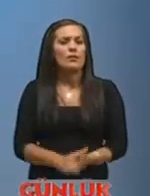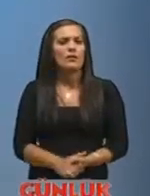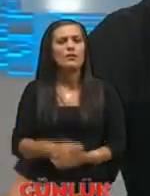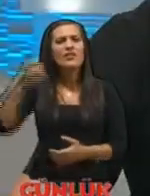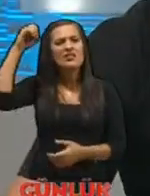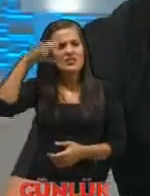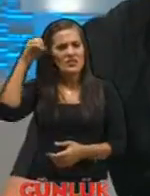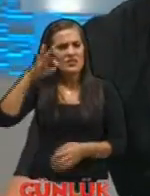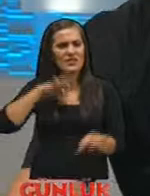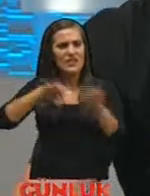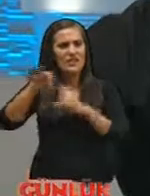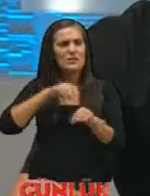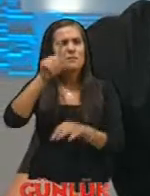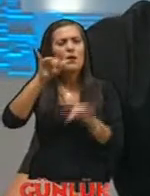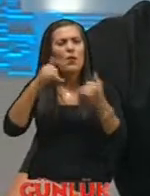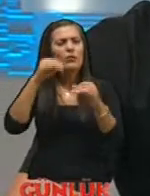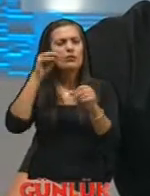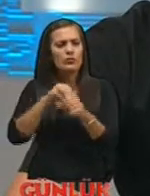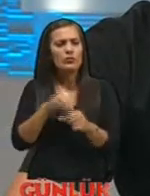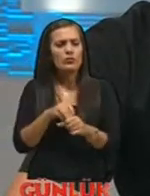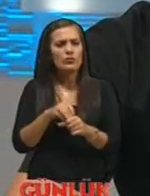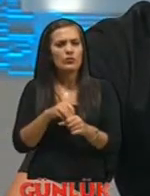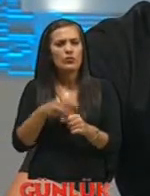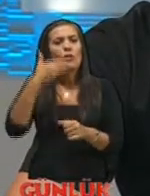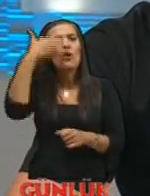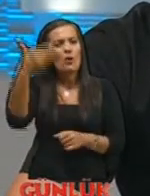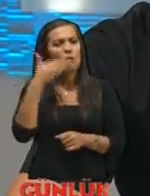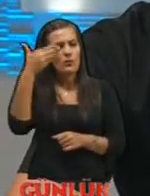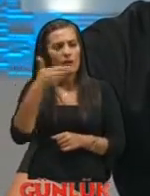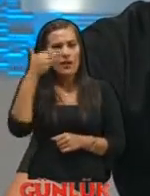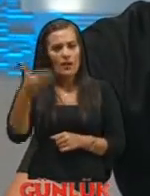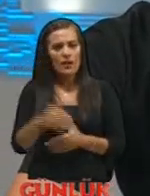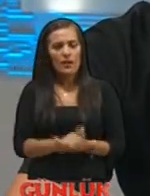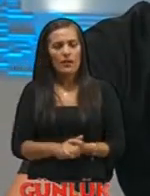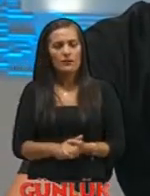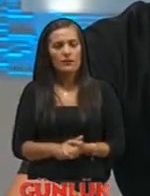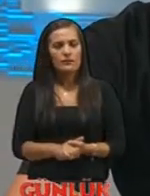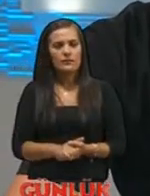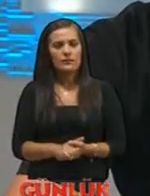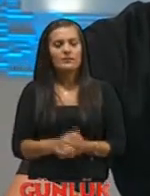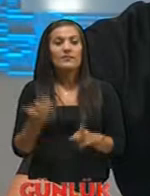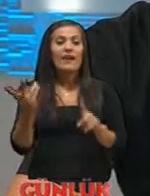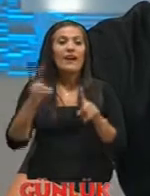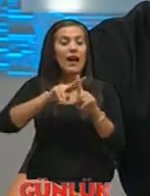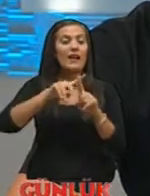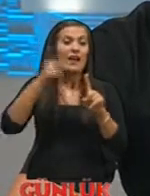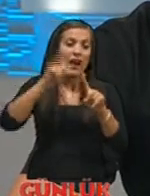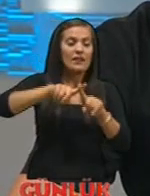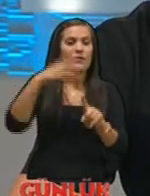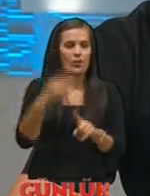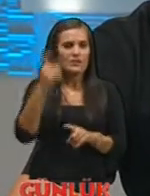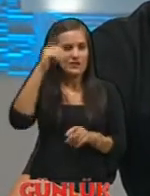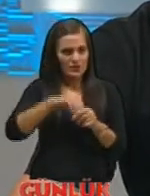ışık tasarımı bir oyunun yorumuna katkıda bulunmak için